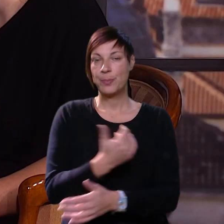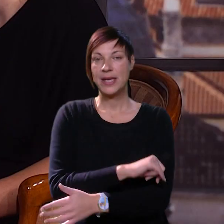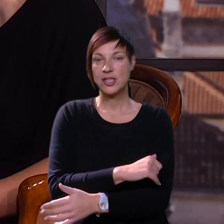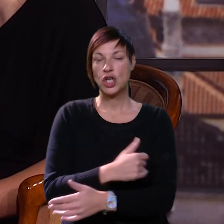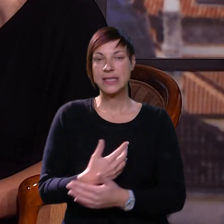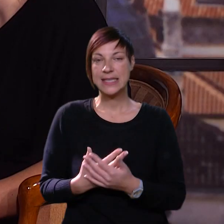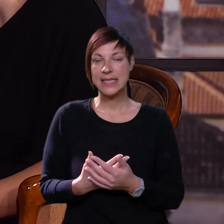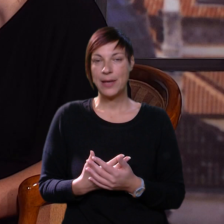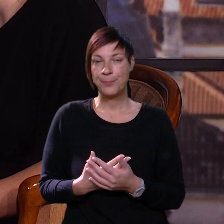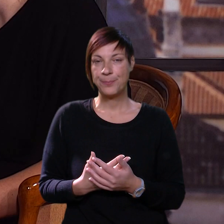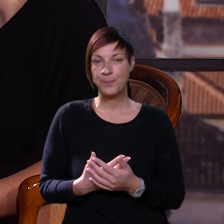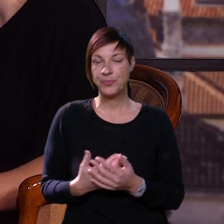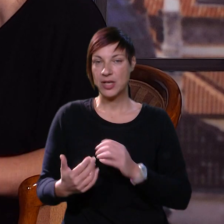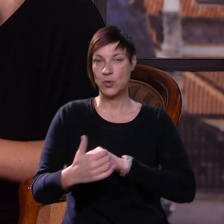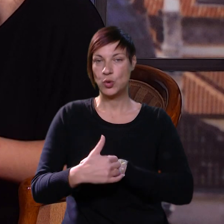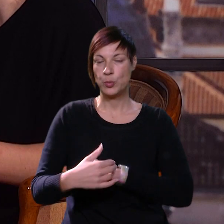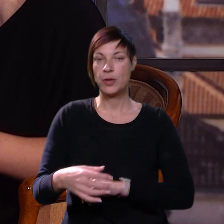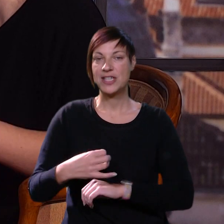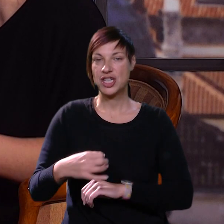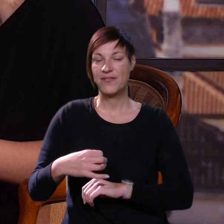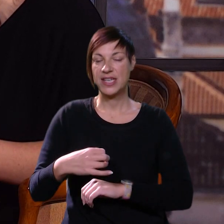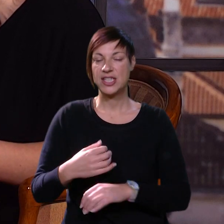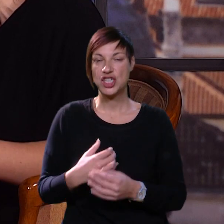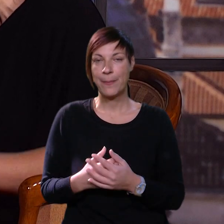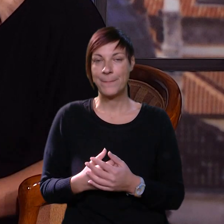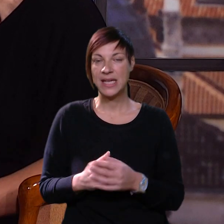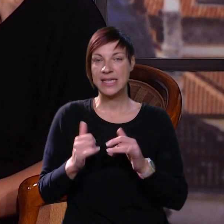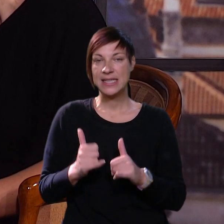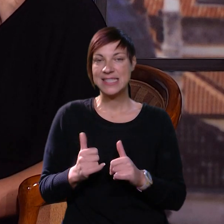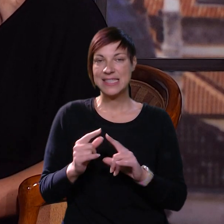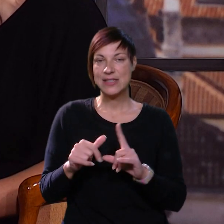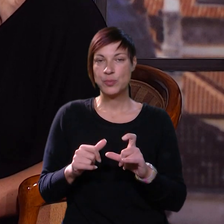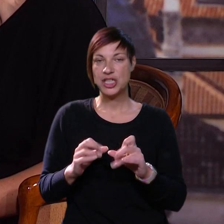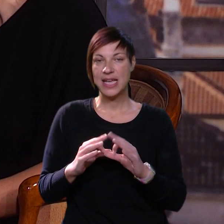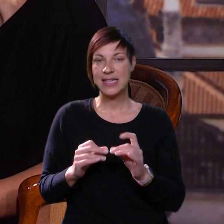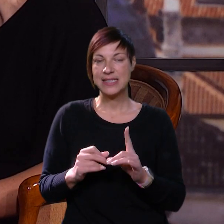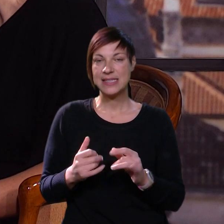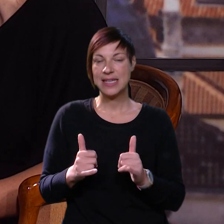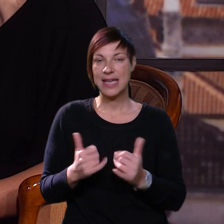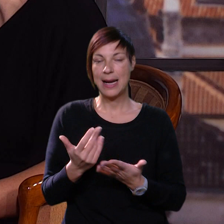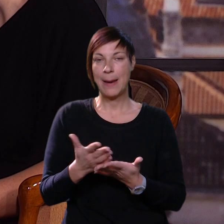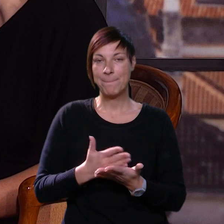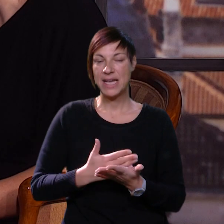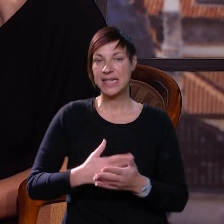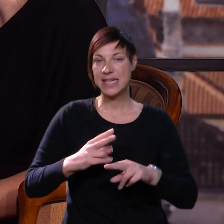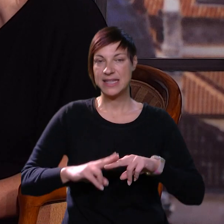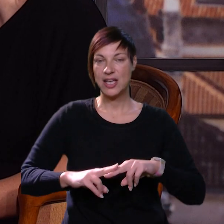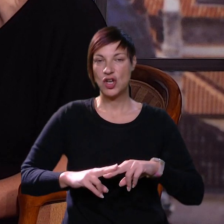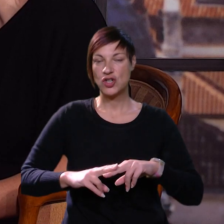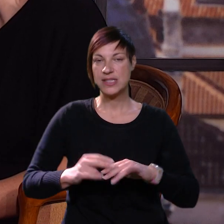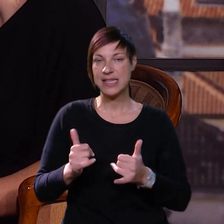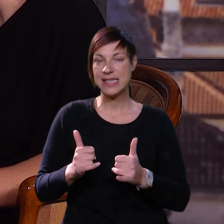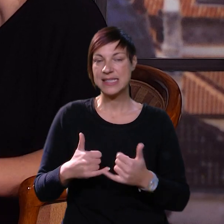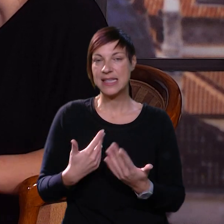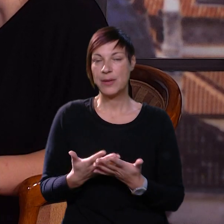pet godina u Dubrovačkim vrtićima tako je. Sad ste u Pčelici, je li planirate i dalje